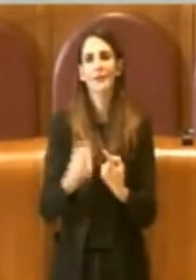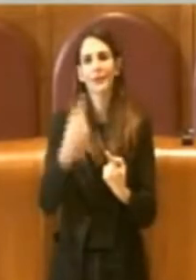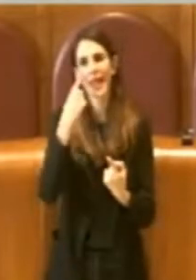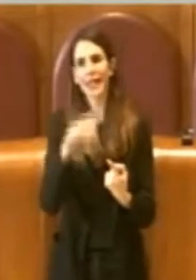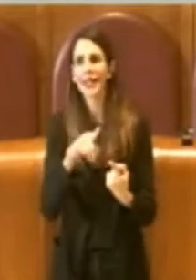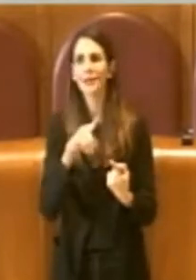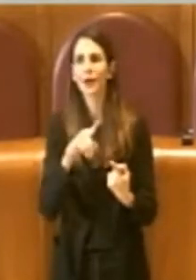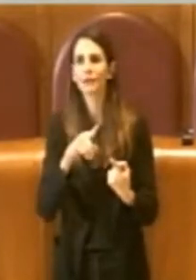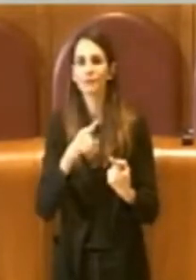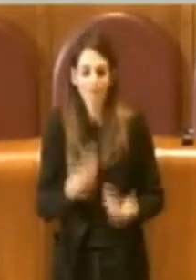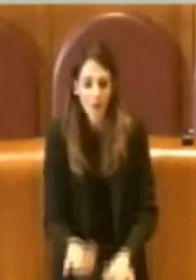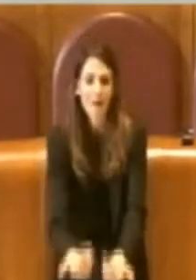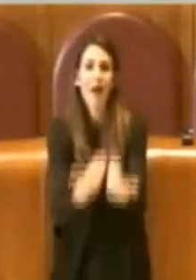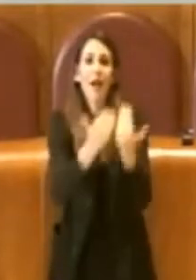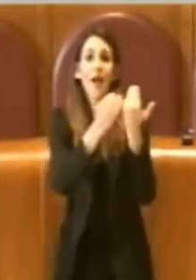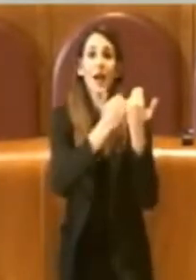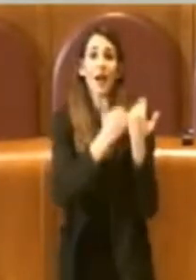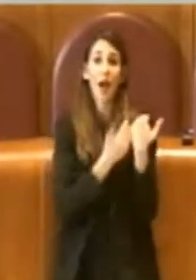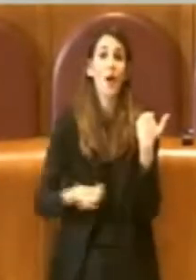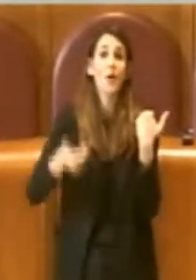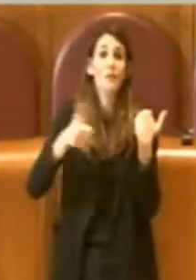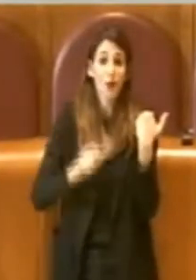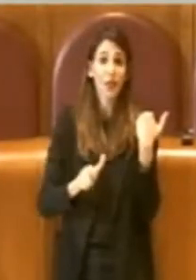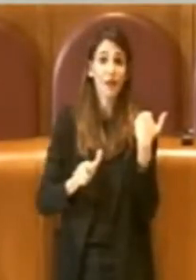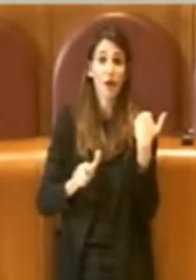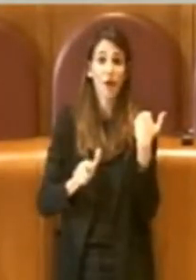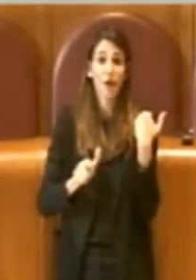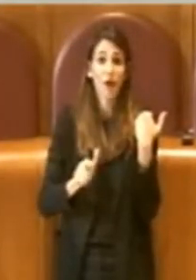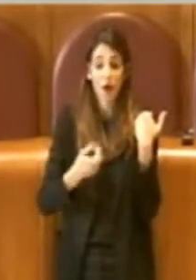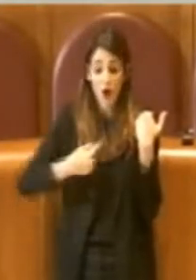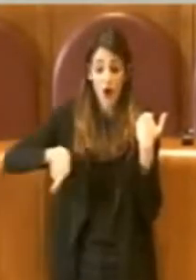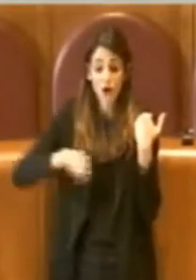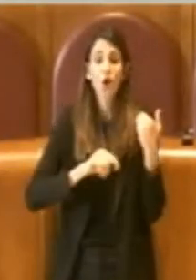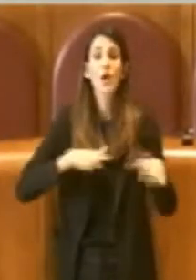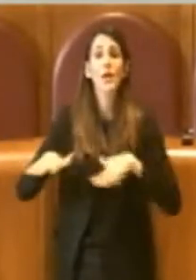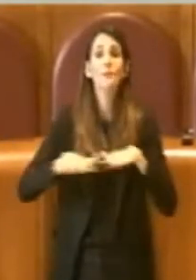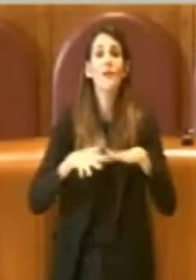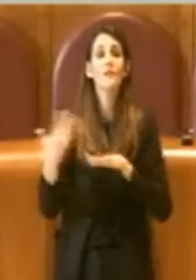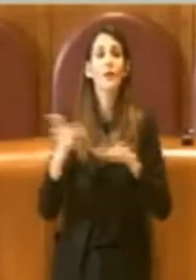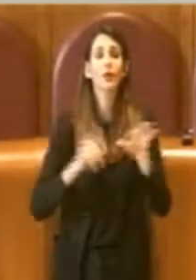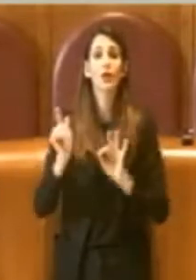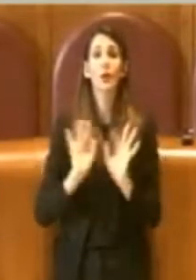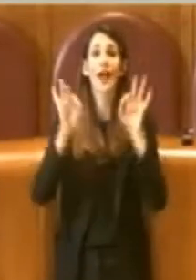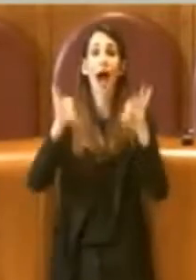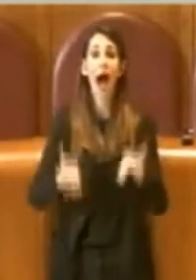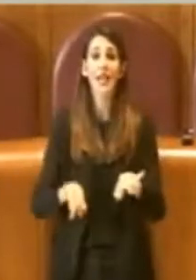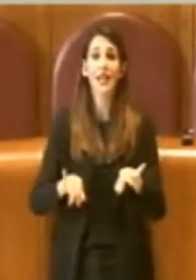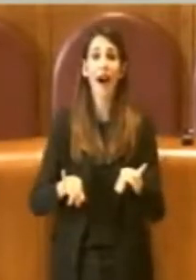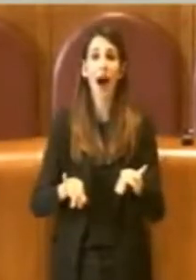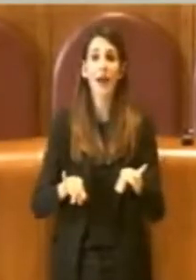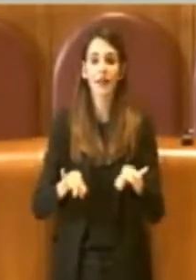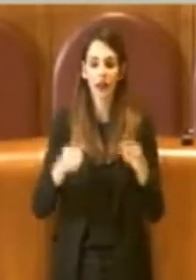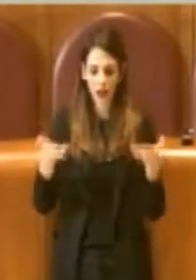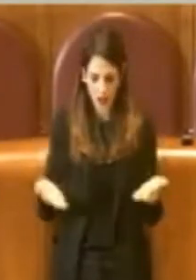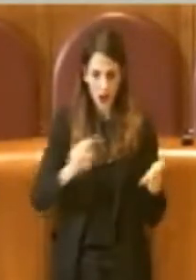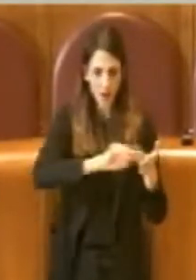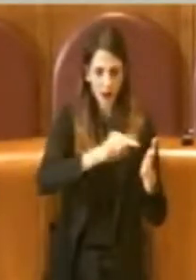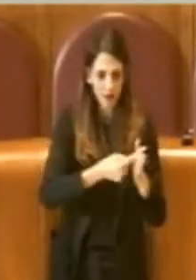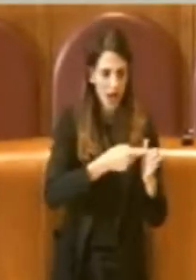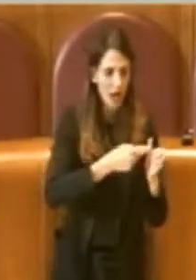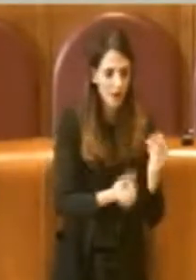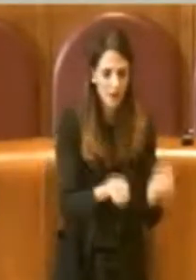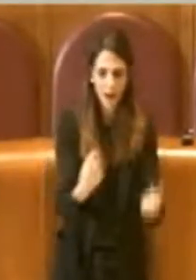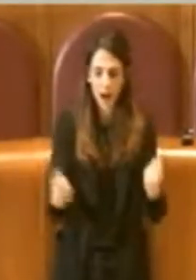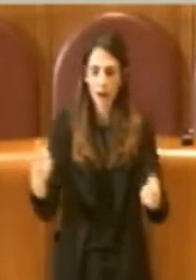nella maniera in cui le abbiamo trovate e per capire cosa bisognava fare per cercare di risolvere tutto